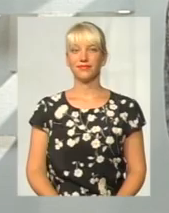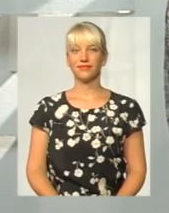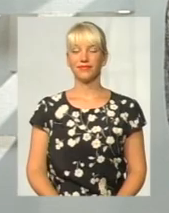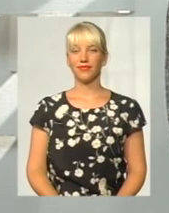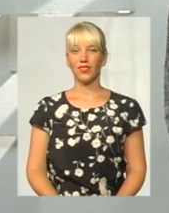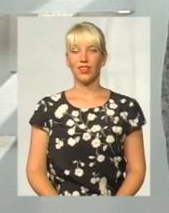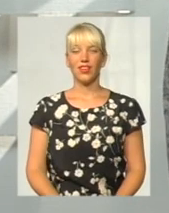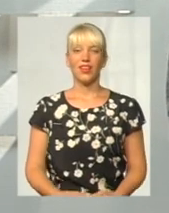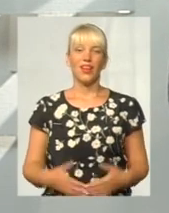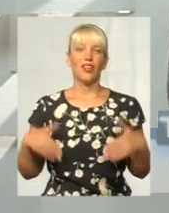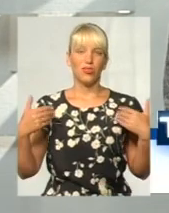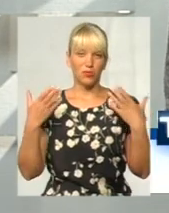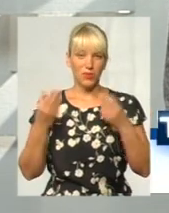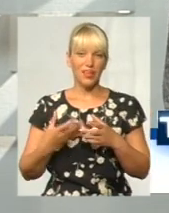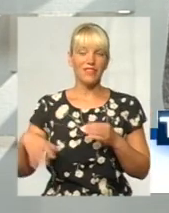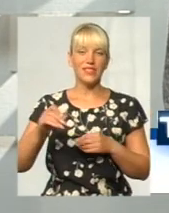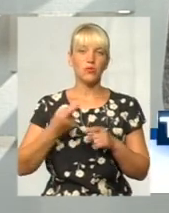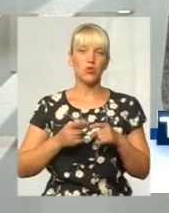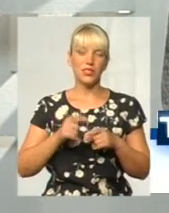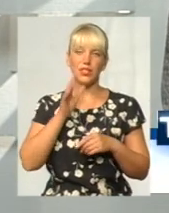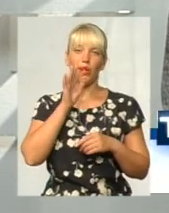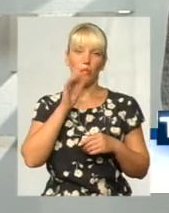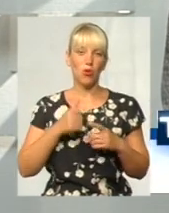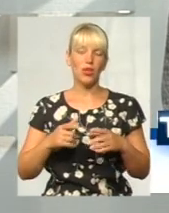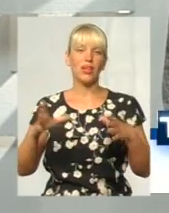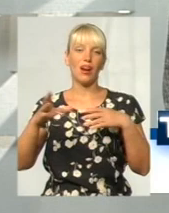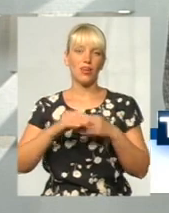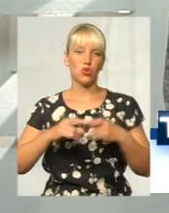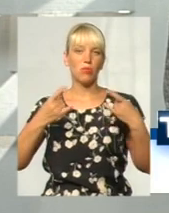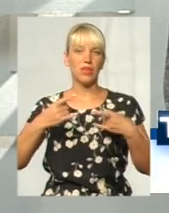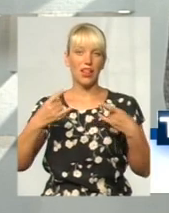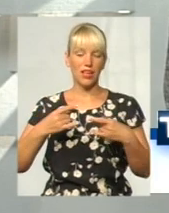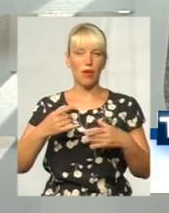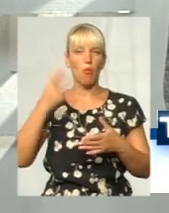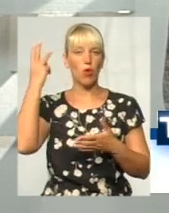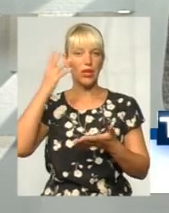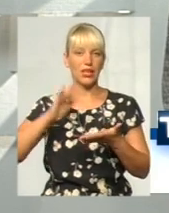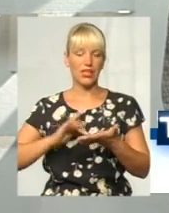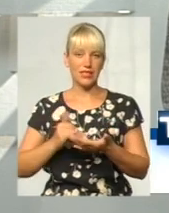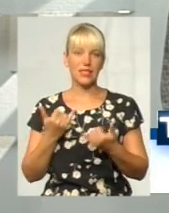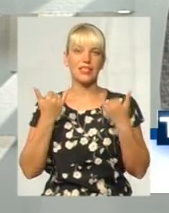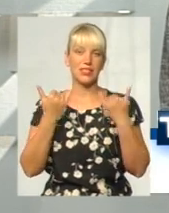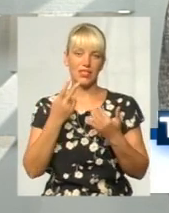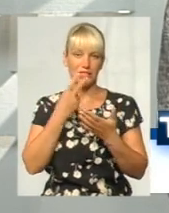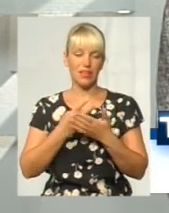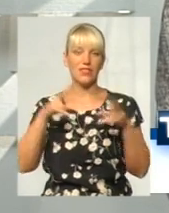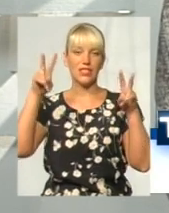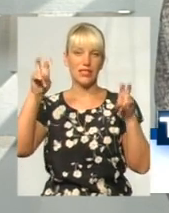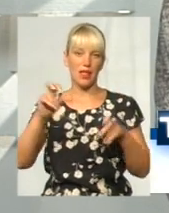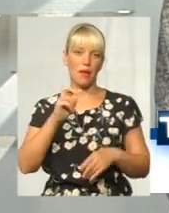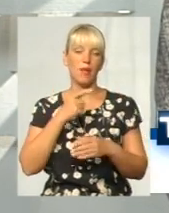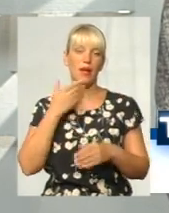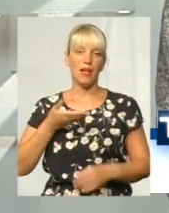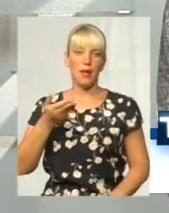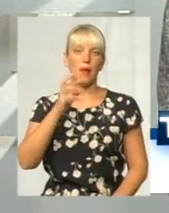Доброго здоров'я усім, хто у цій порі разом із телеканалом Поділля Центр. На часі в прямому ефірі тема. Я Анна Бендюк, переклад на жестову